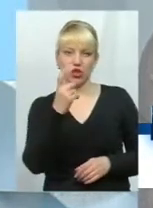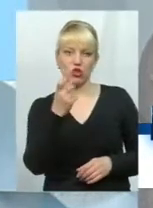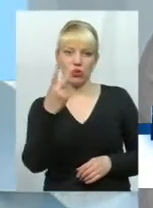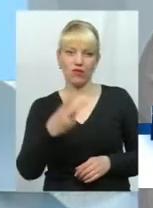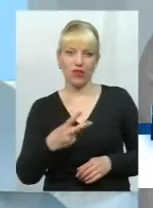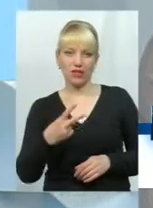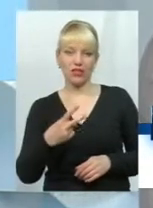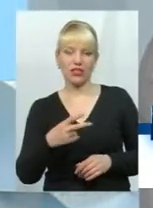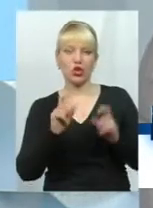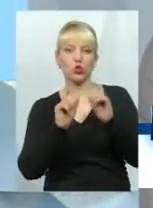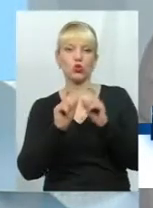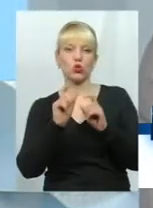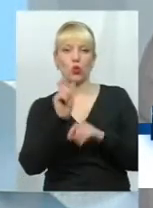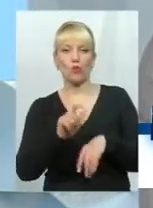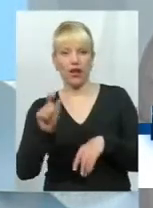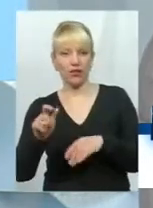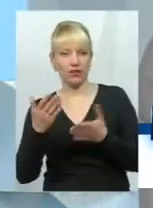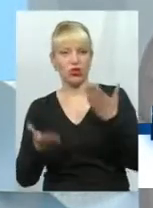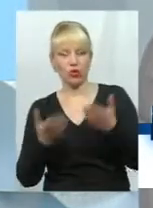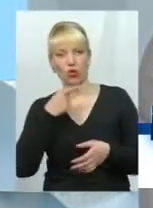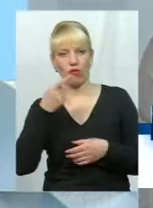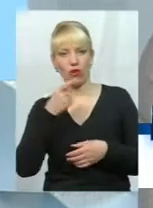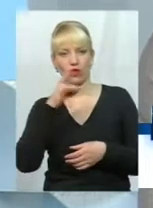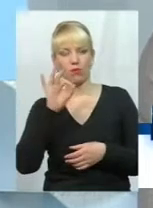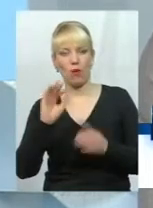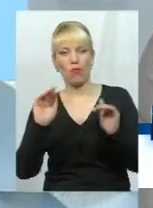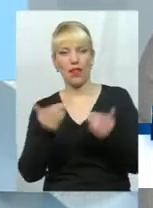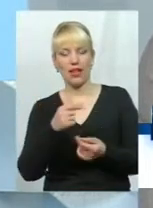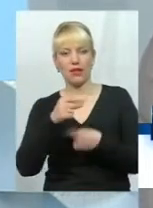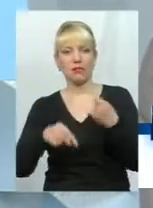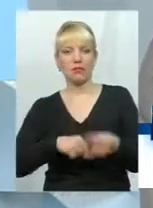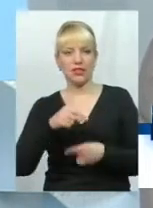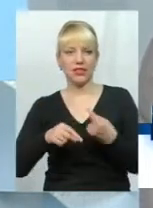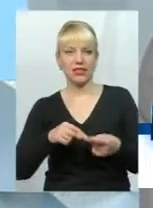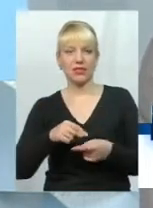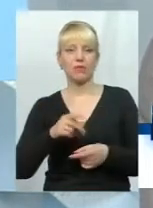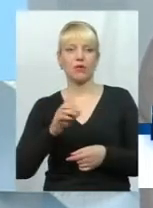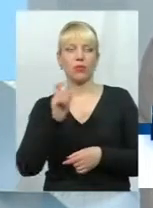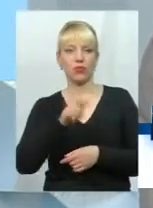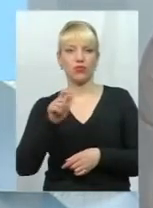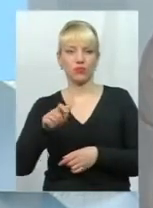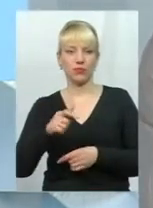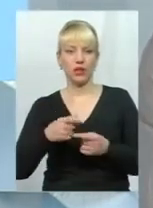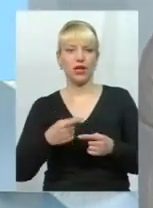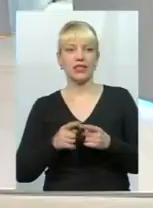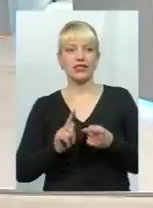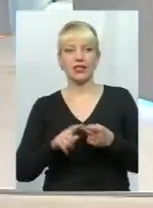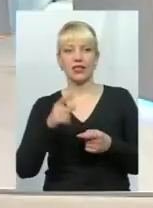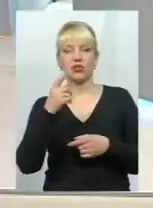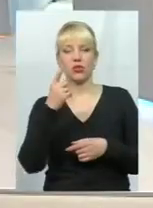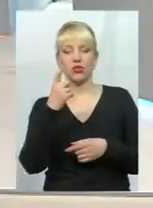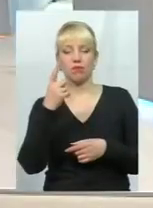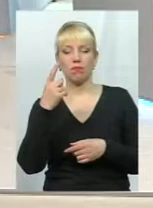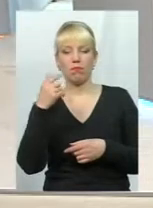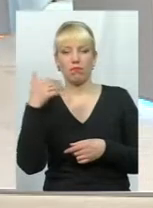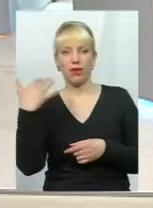суб'єктів. Якщо говорити про малий бізнес, фізичні особи, підприємці, це понад 50 тисяч